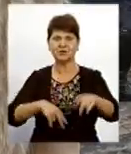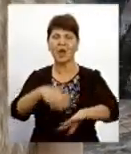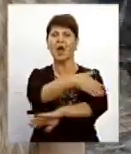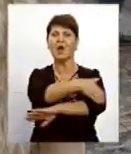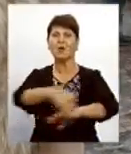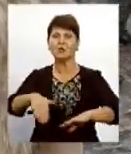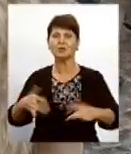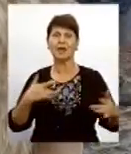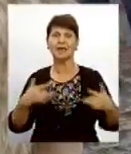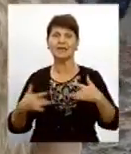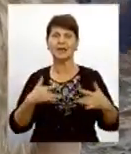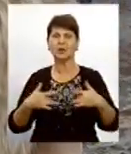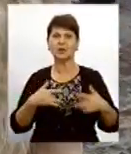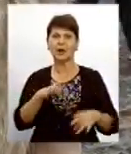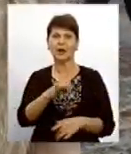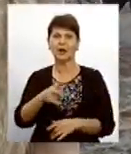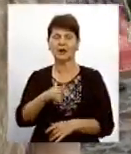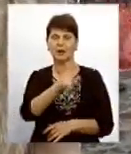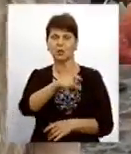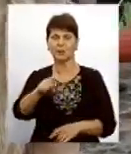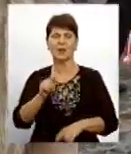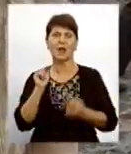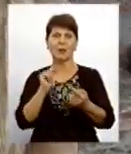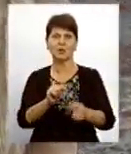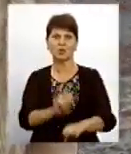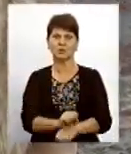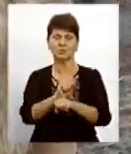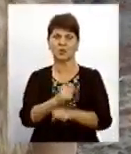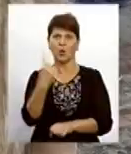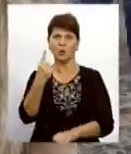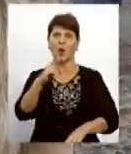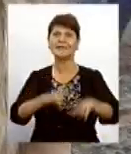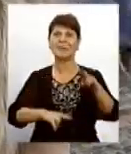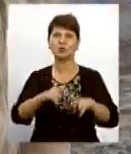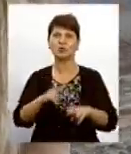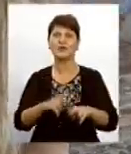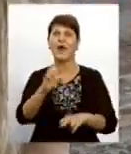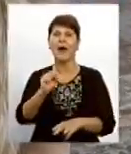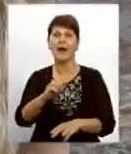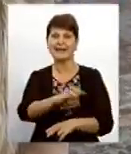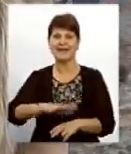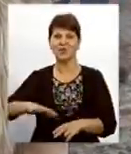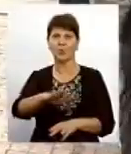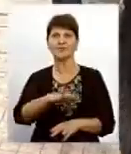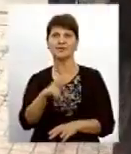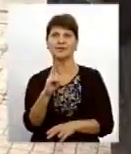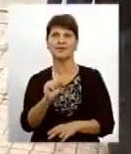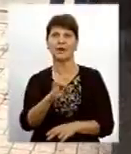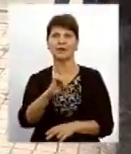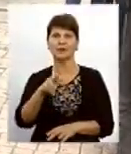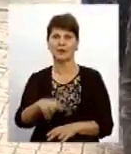вулиці театральні ходять громадяни. Протестують проти одного із забудовників, а саме європейського кварталу.